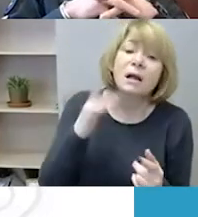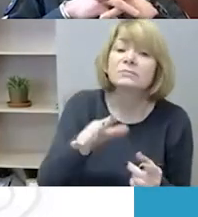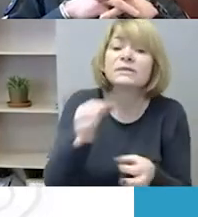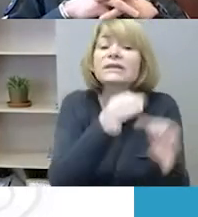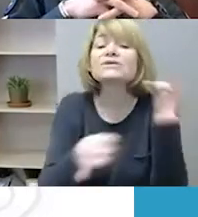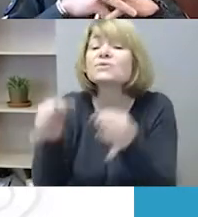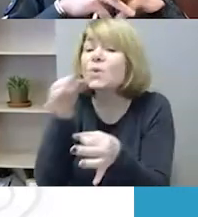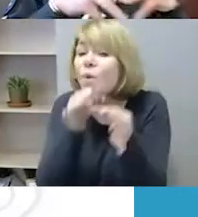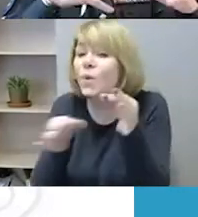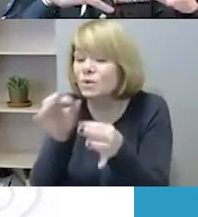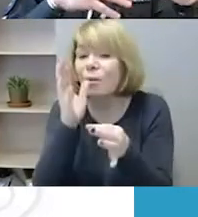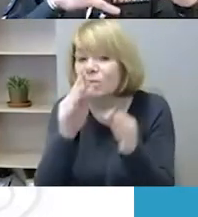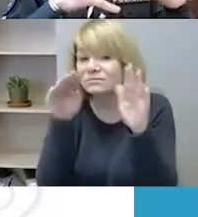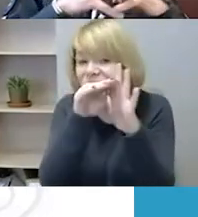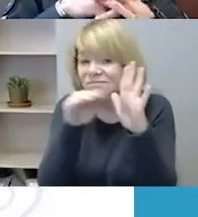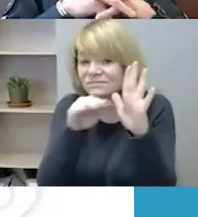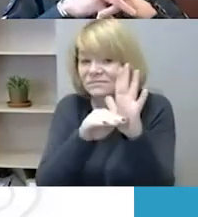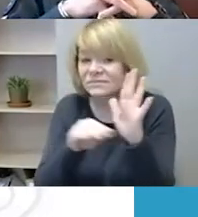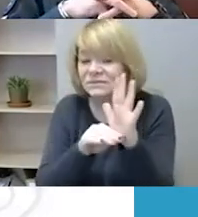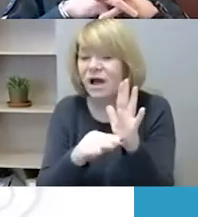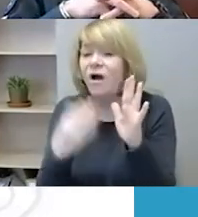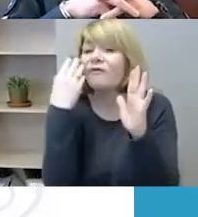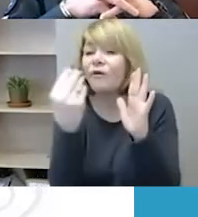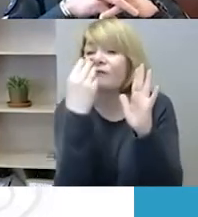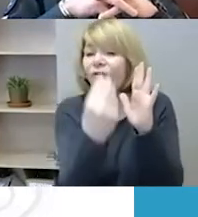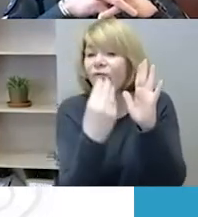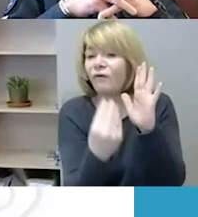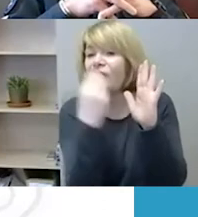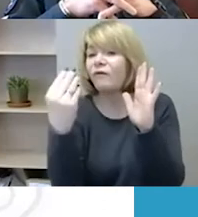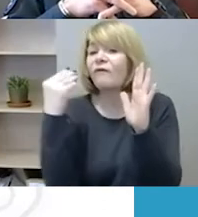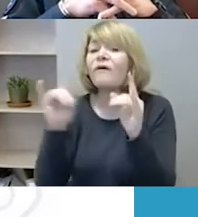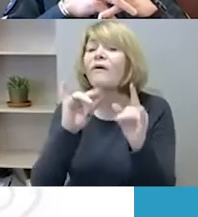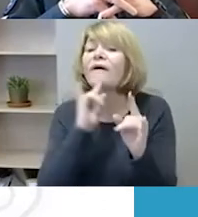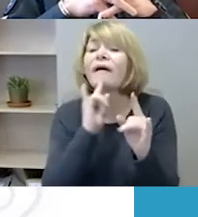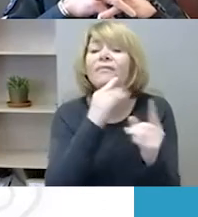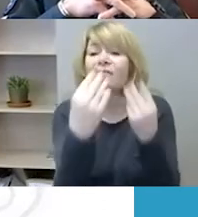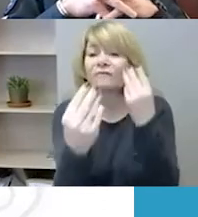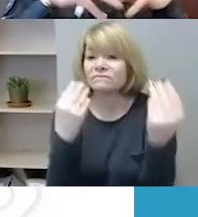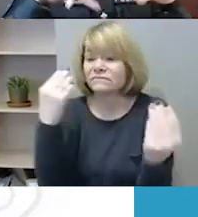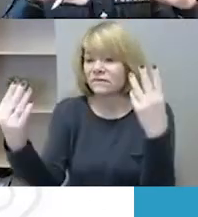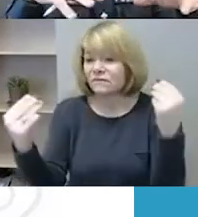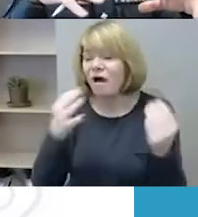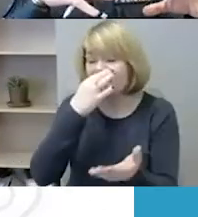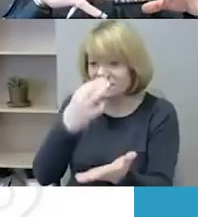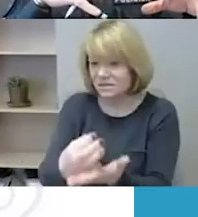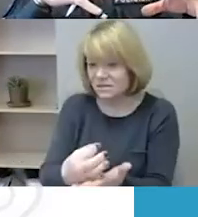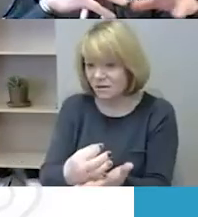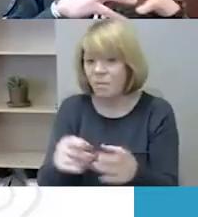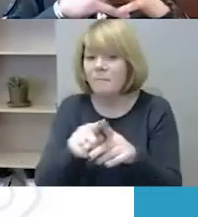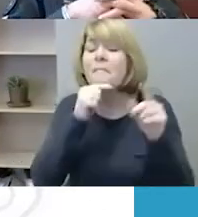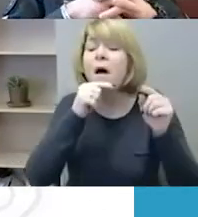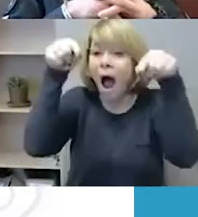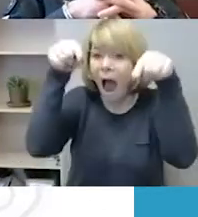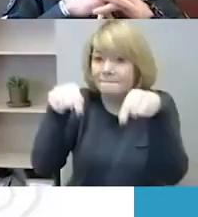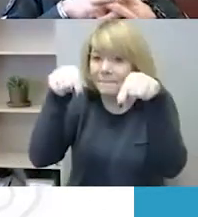padiskutuosime, kur ir kieno, kokas tai yra atsakomybės. Turbūt tos piramidės apačioj, kur dar